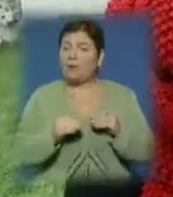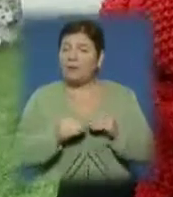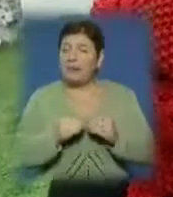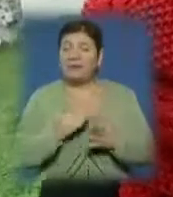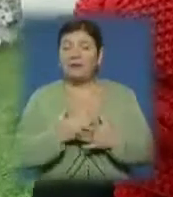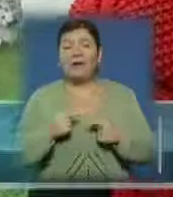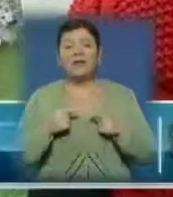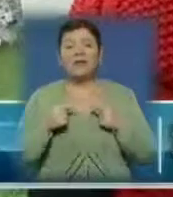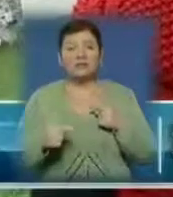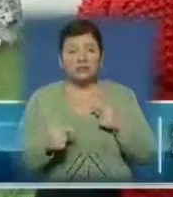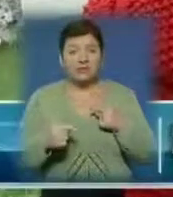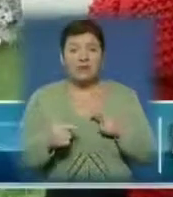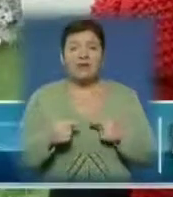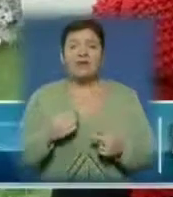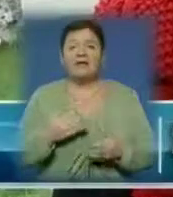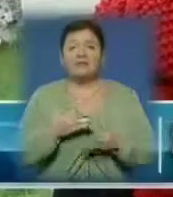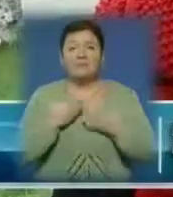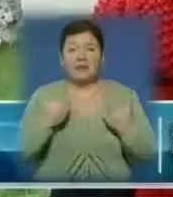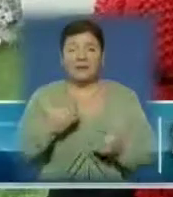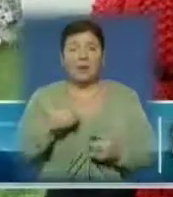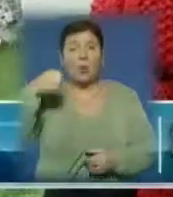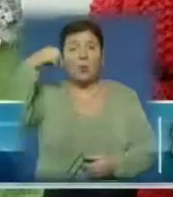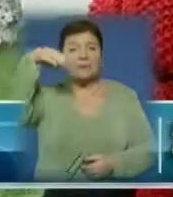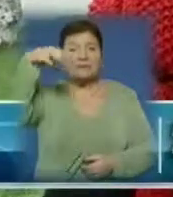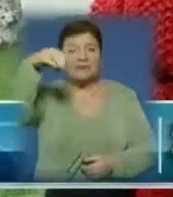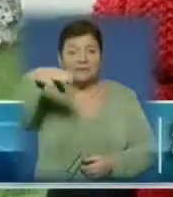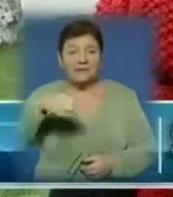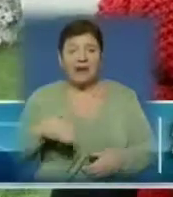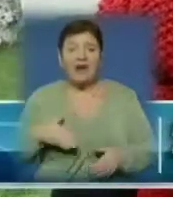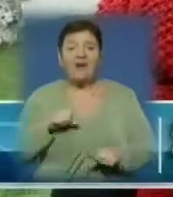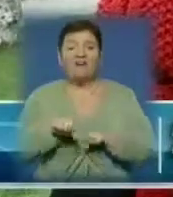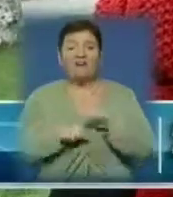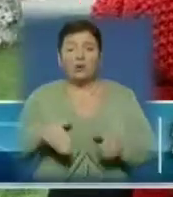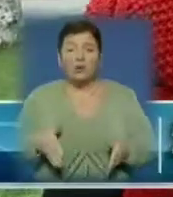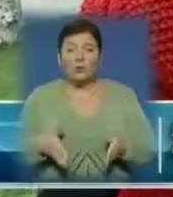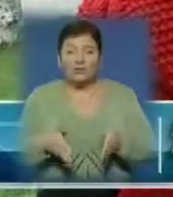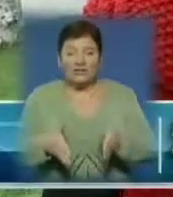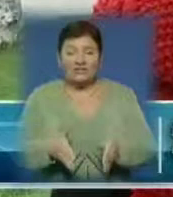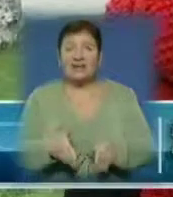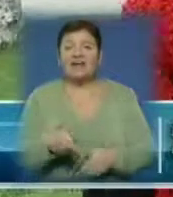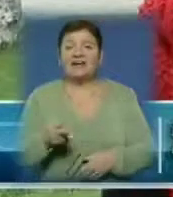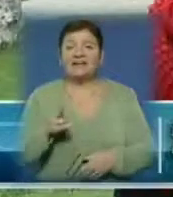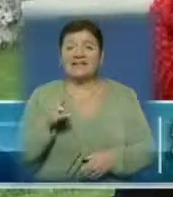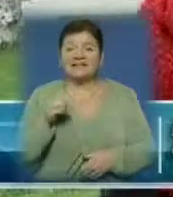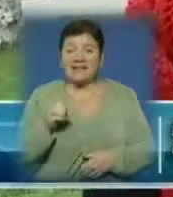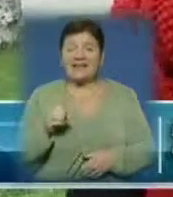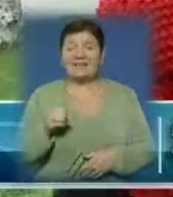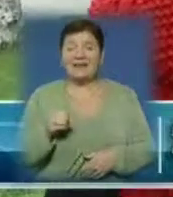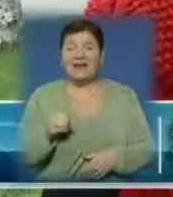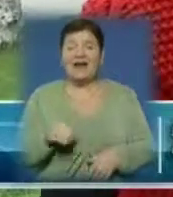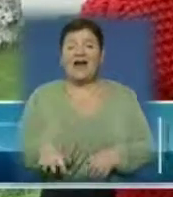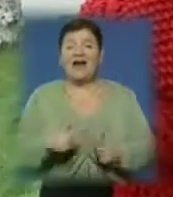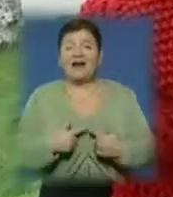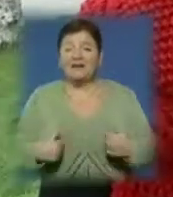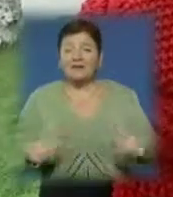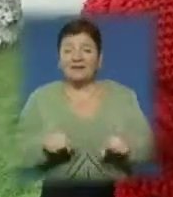інша – це відчинені люки і відсутність освітлення. Тобто велодоріжки – це вже верх демократичної країни